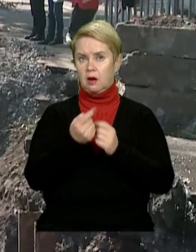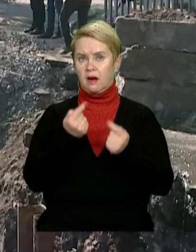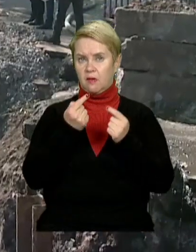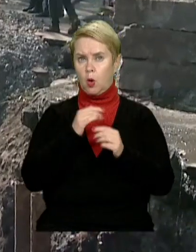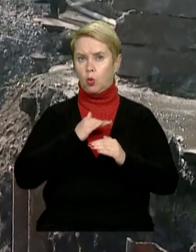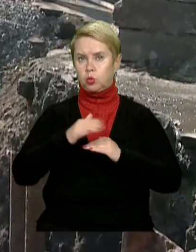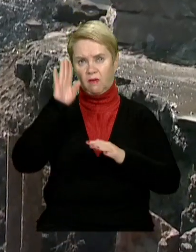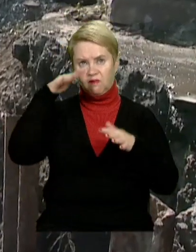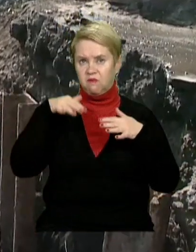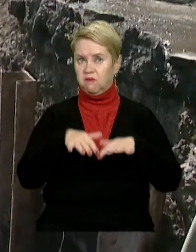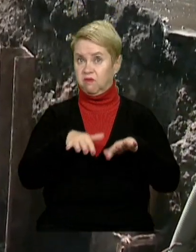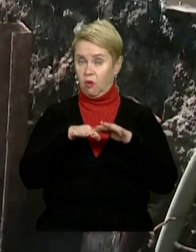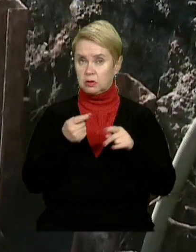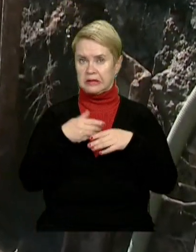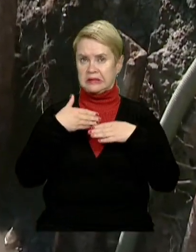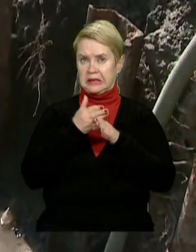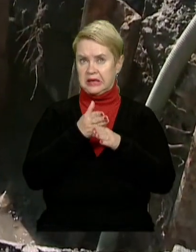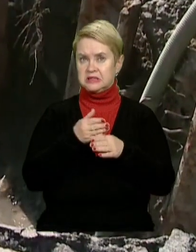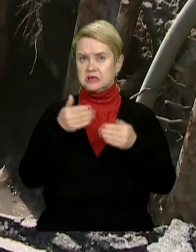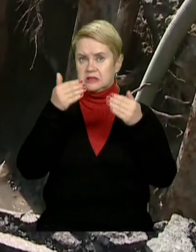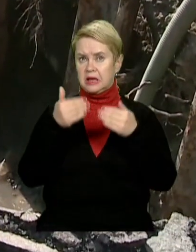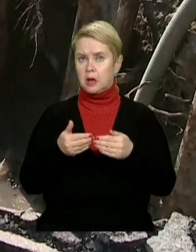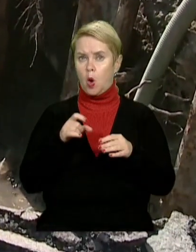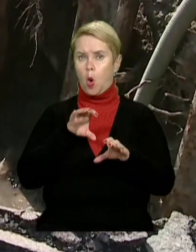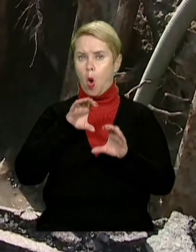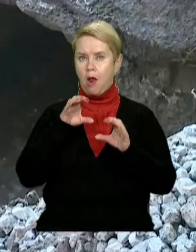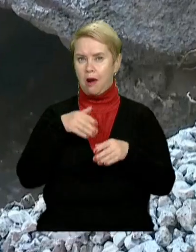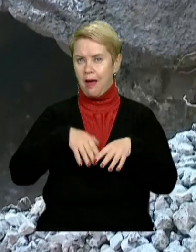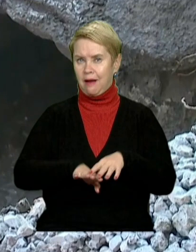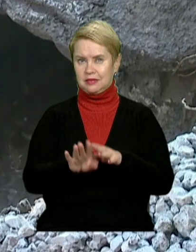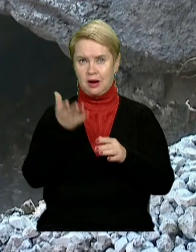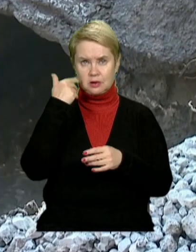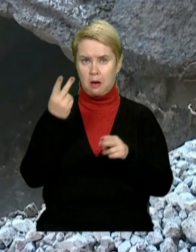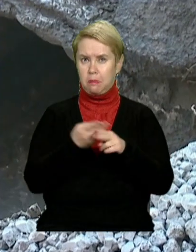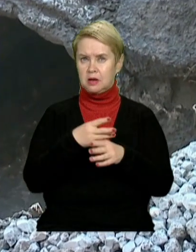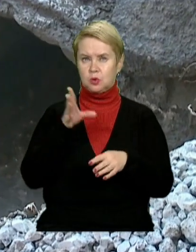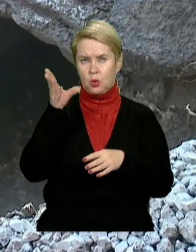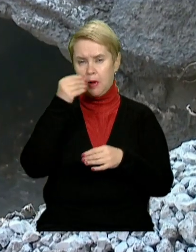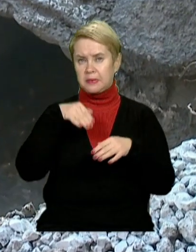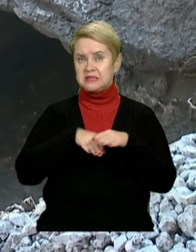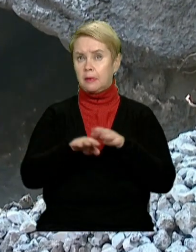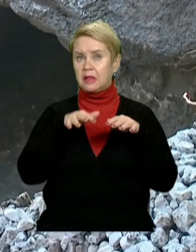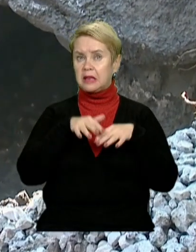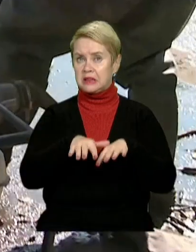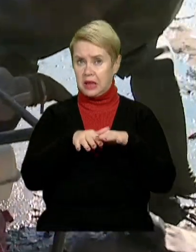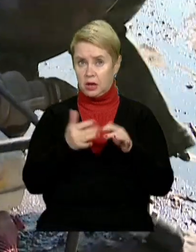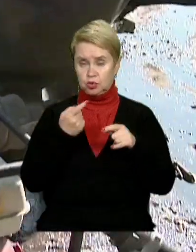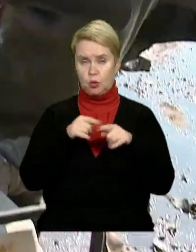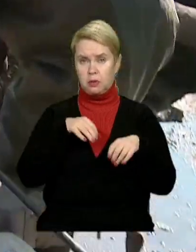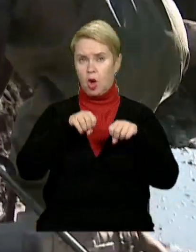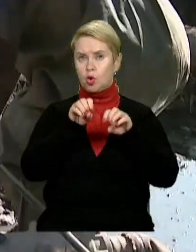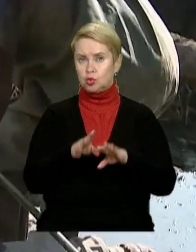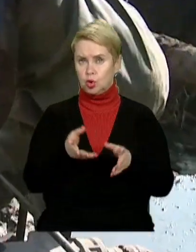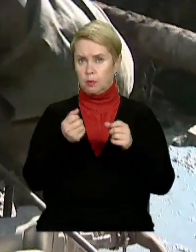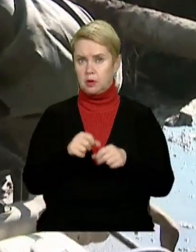рівень ґрунтових вод. Крім того, тріснули стики колекторів. Їх тут колись прокладали без урахування підземної течії. Тож було прийнято